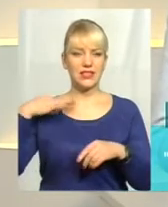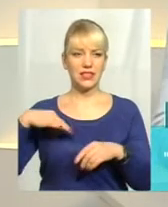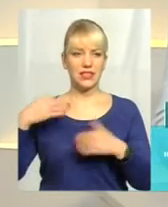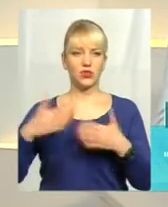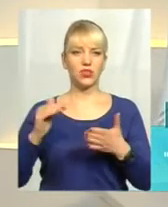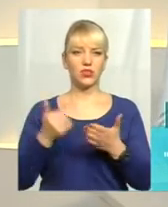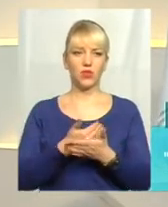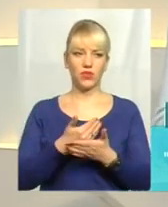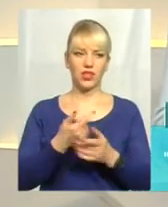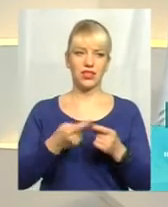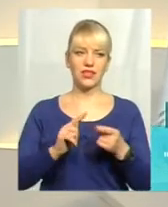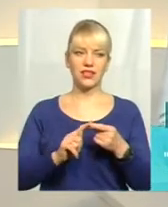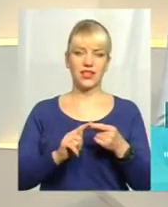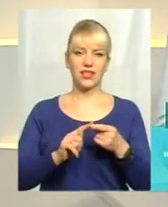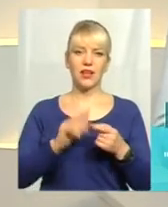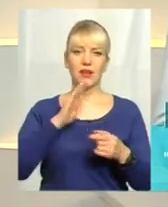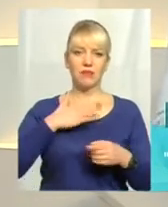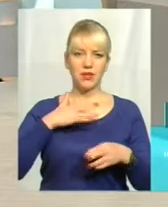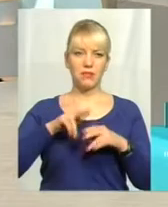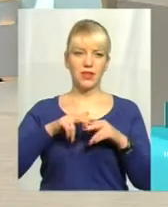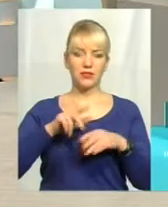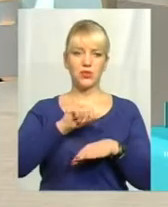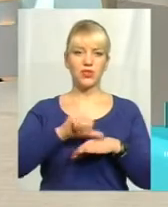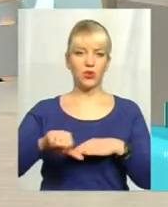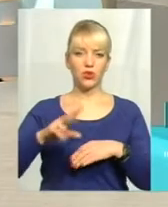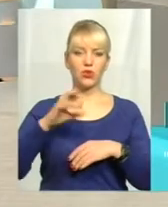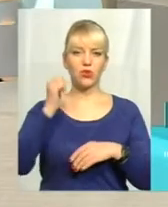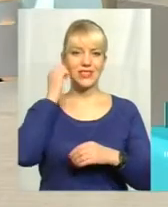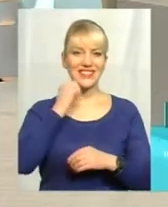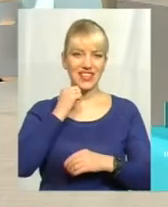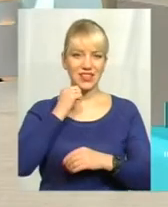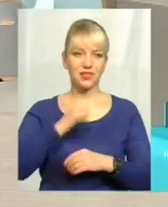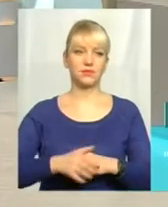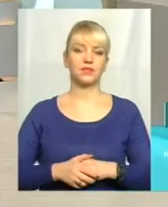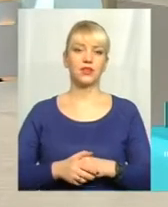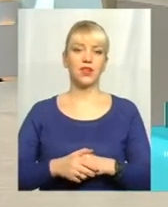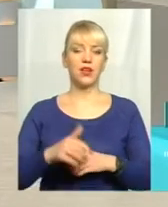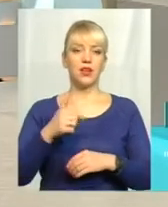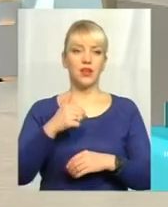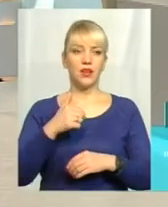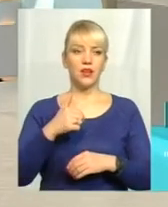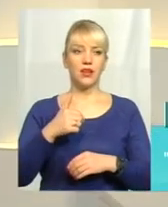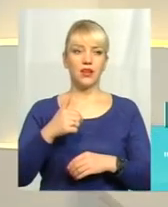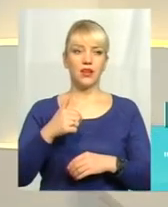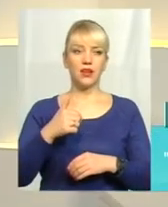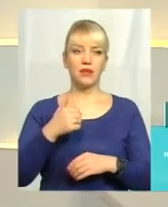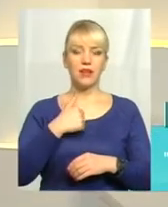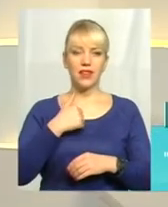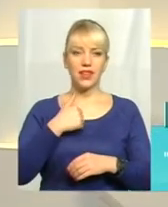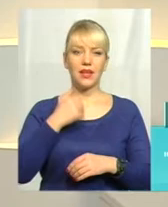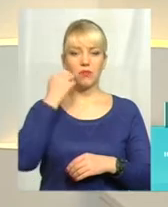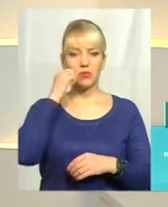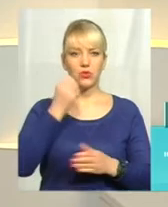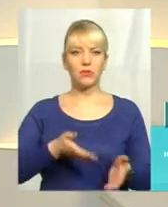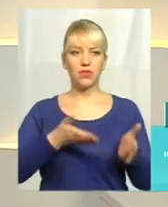вже новий. Це мій паспорт закордонний, але старий. Мене із дітьми бабуся запросила на